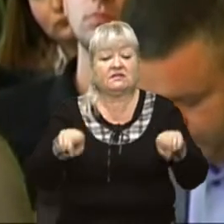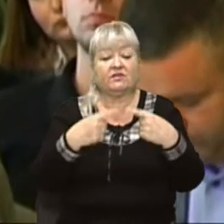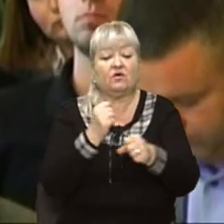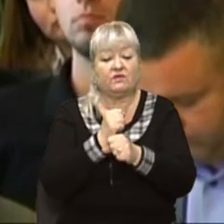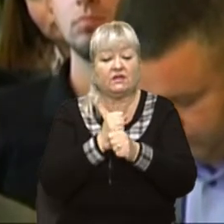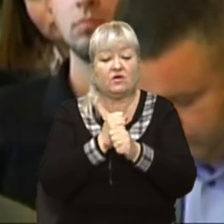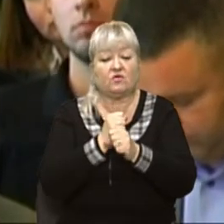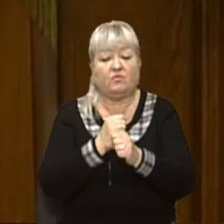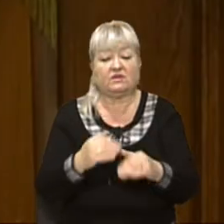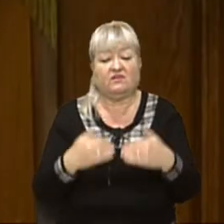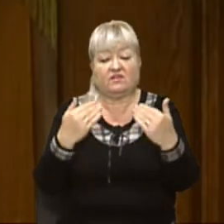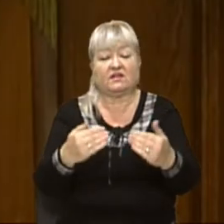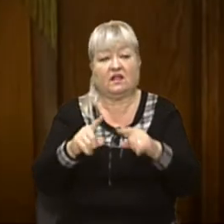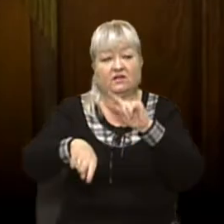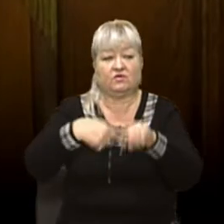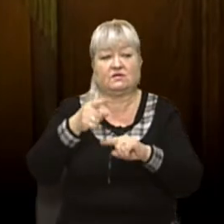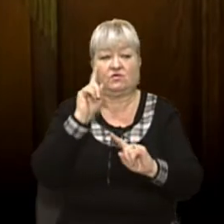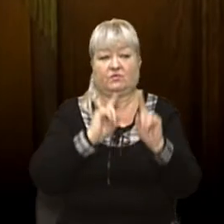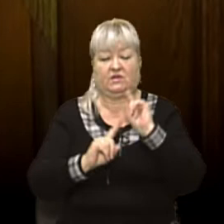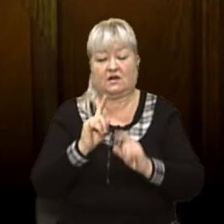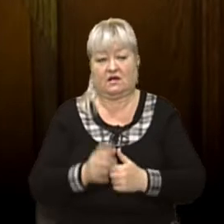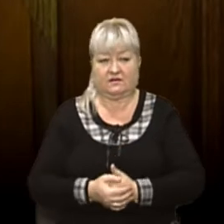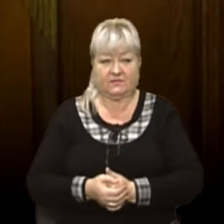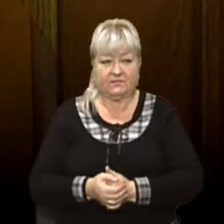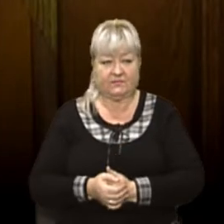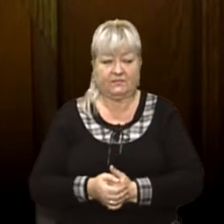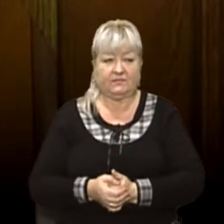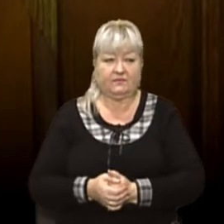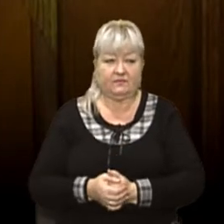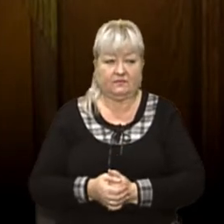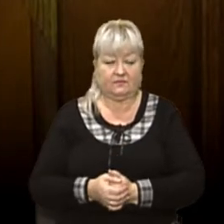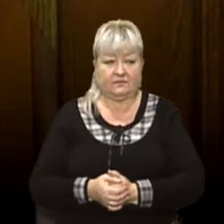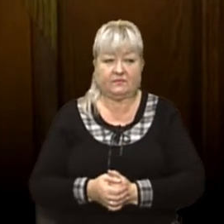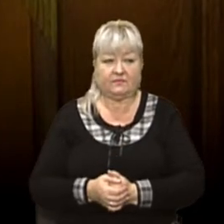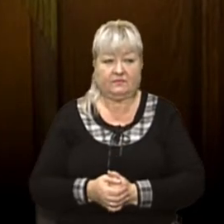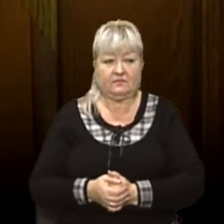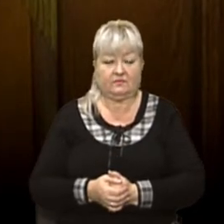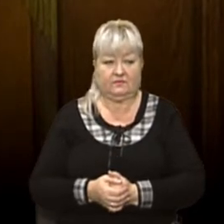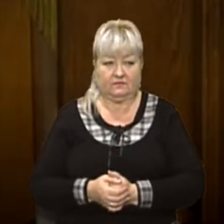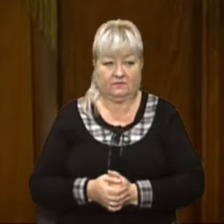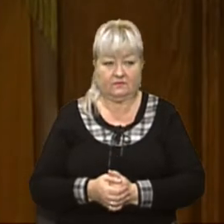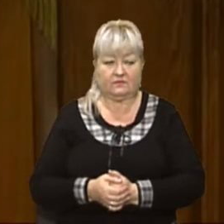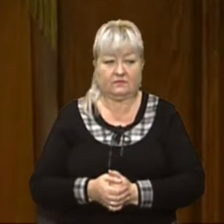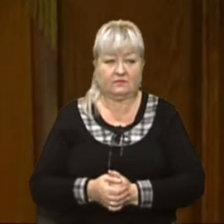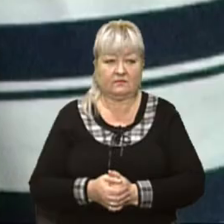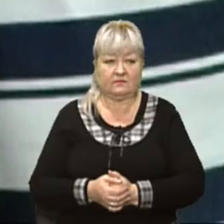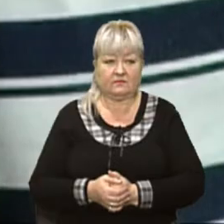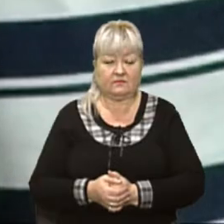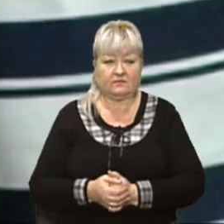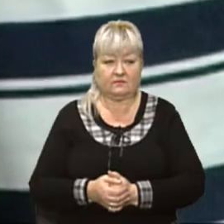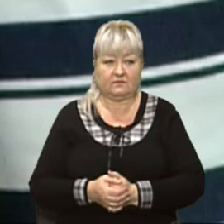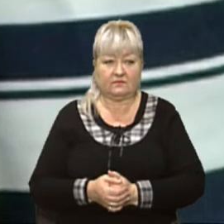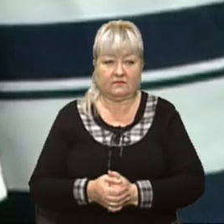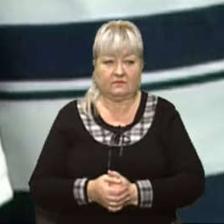відкласти до наступної наради. Змінювати стан справ цій галузі потрібно. Так, як є зараз, я відчуваю, що не можу залишатися.